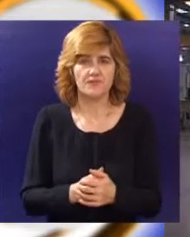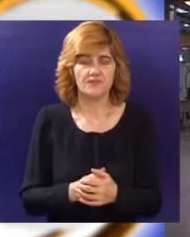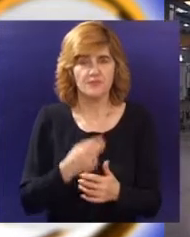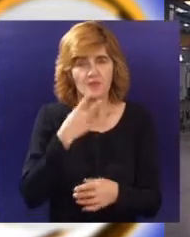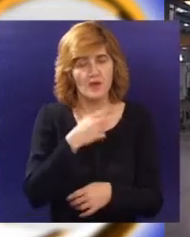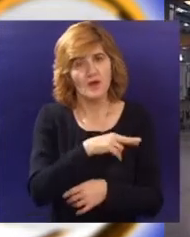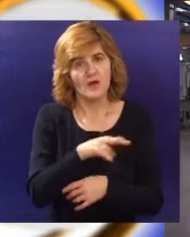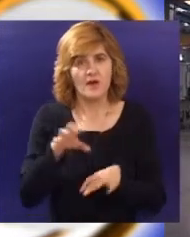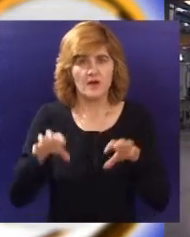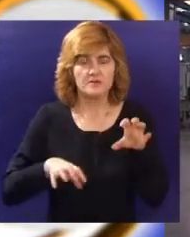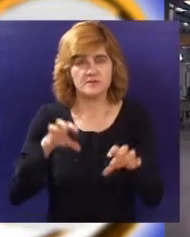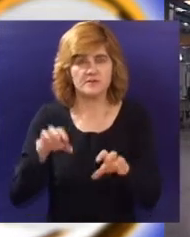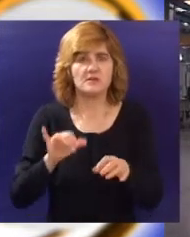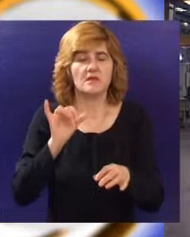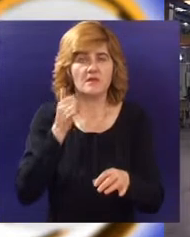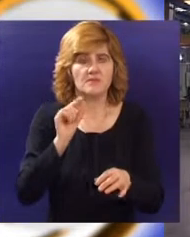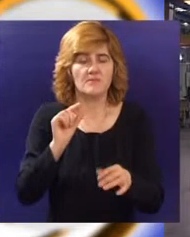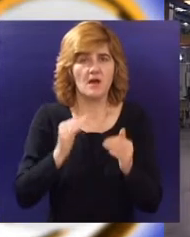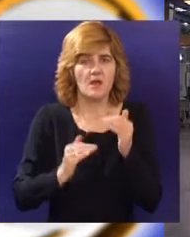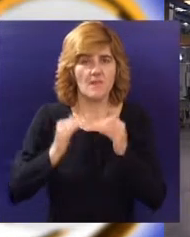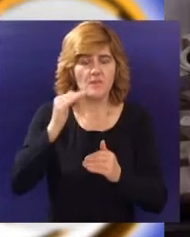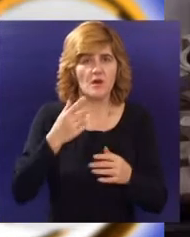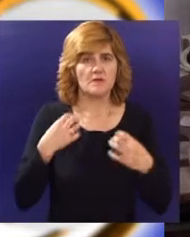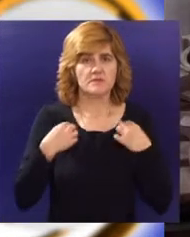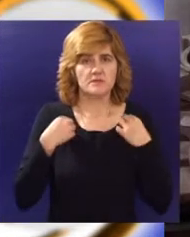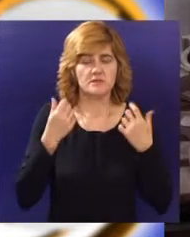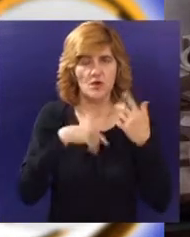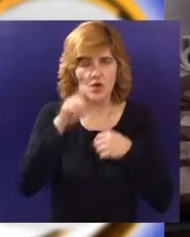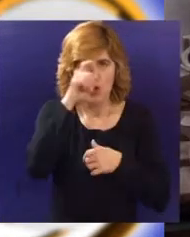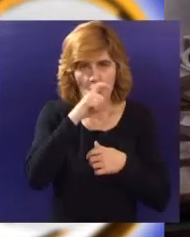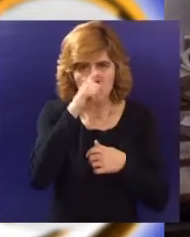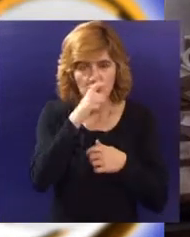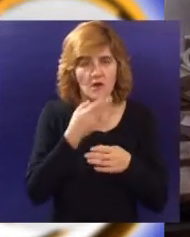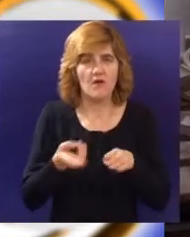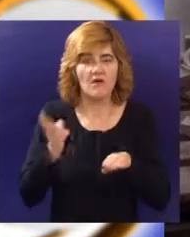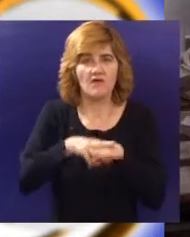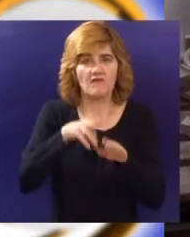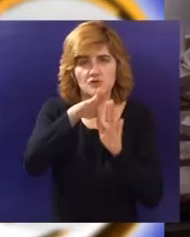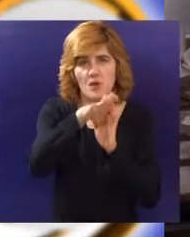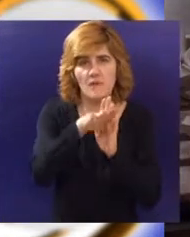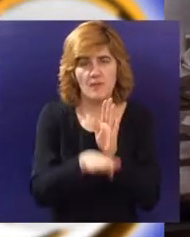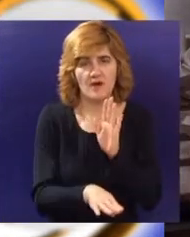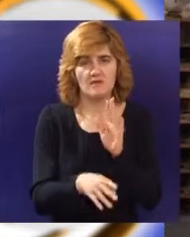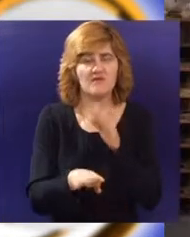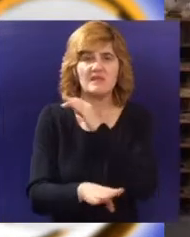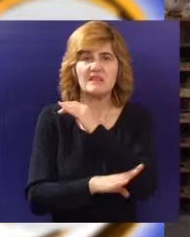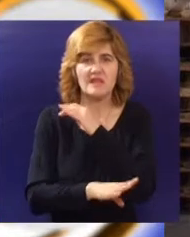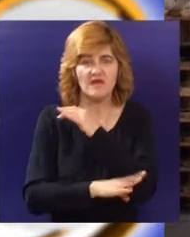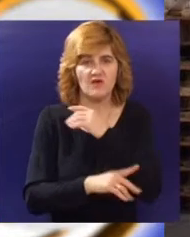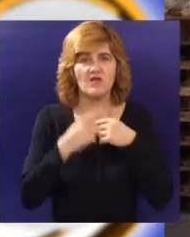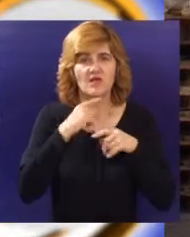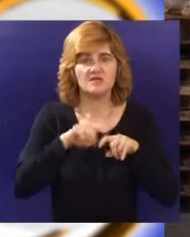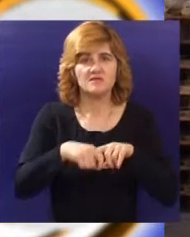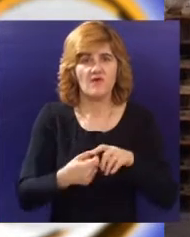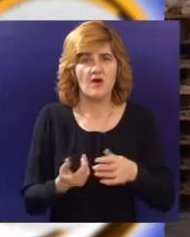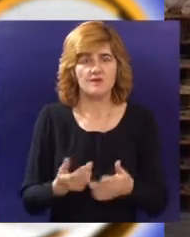delatnostima značajan porast beleži proizvodnja tekstila i obrade kože dok je najveći pad zabeležen kod prerade drveta i proizvodnje nameštaja